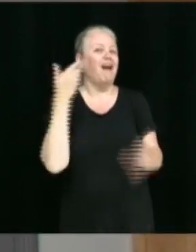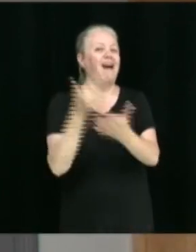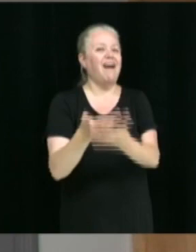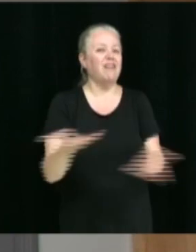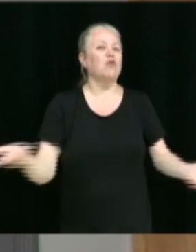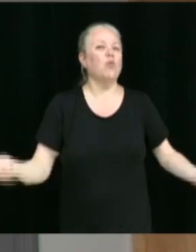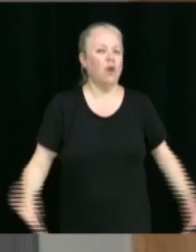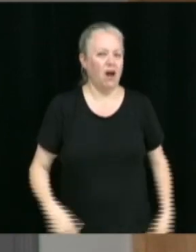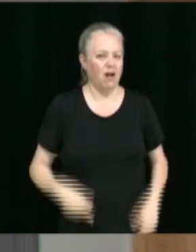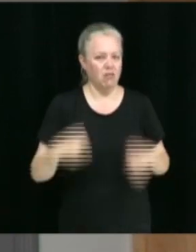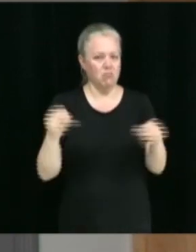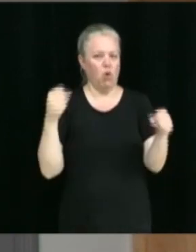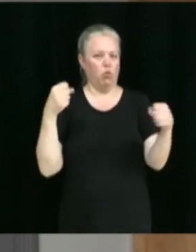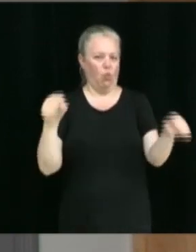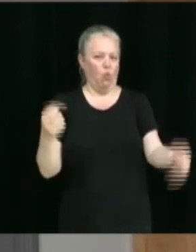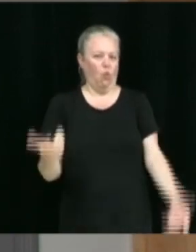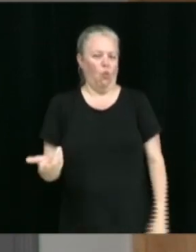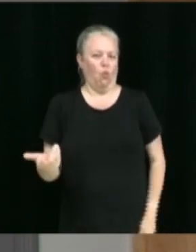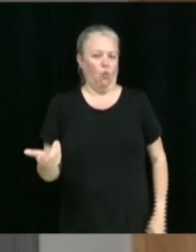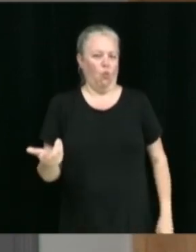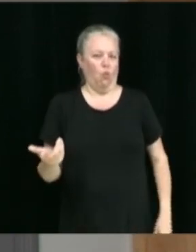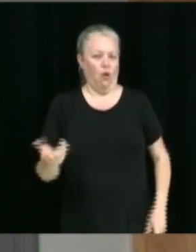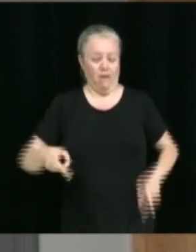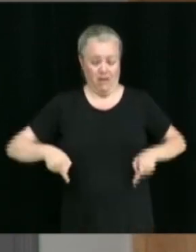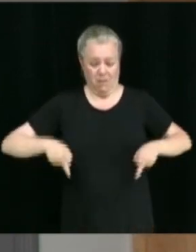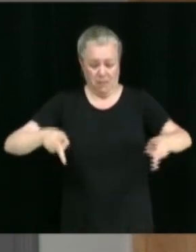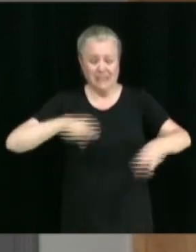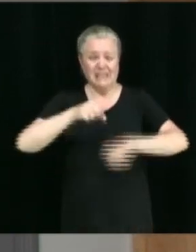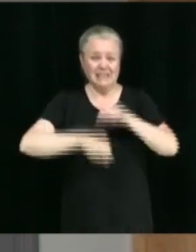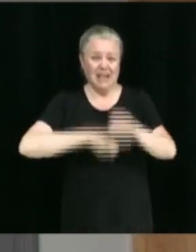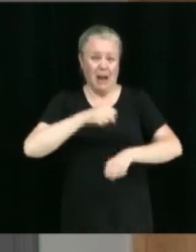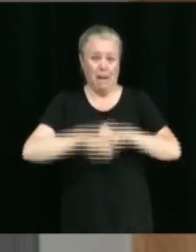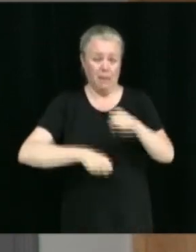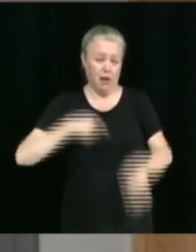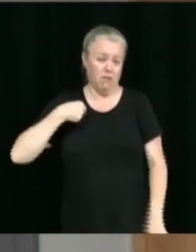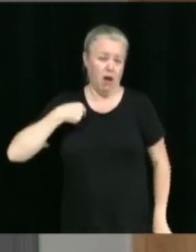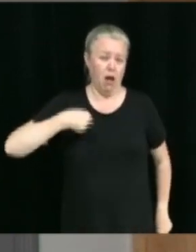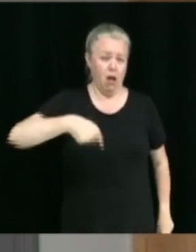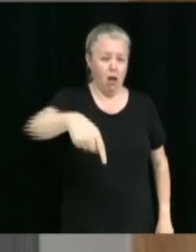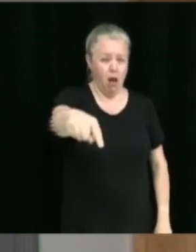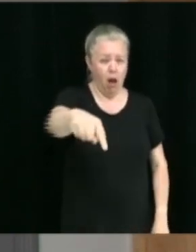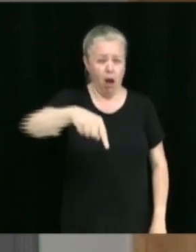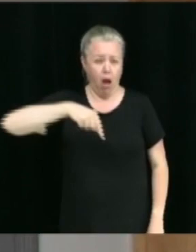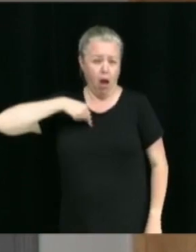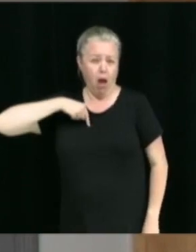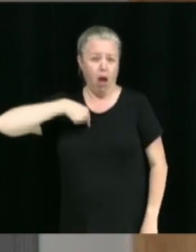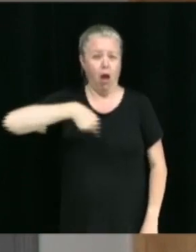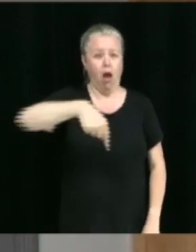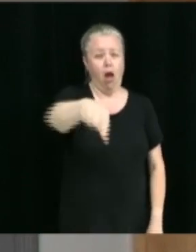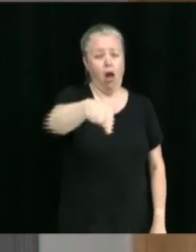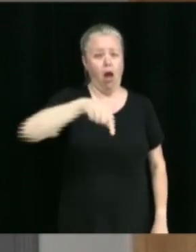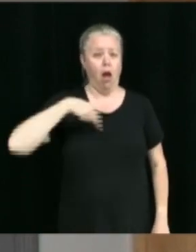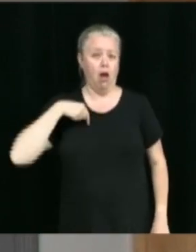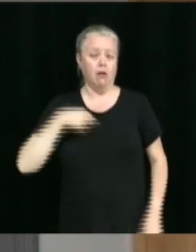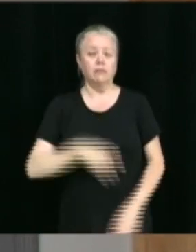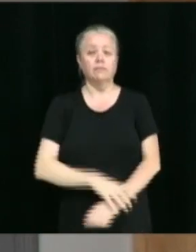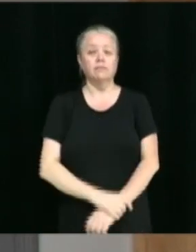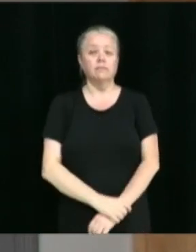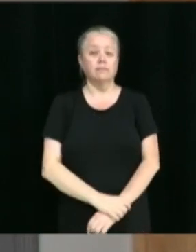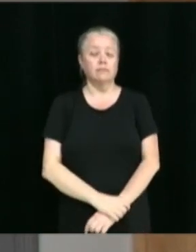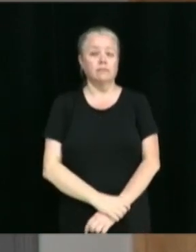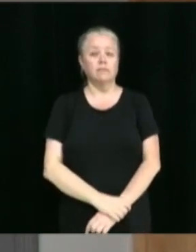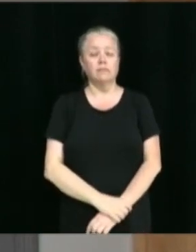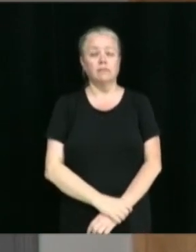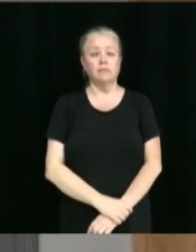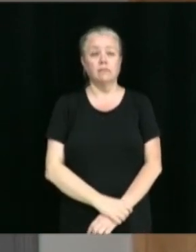courser, puis prendre la piste cyclable de long à large, aller-retour et toutes les rues que je vous ai nommées. Mais